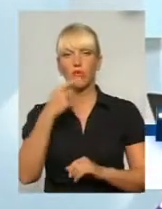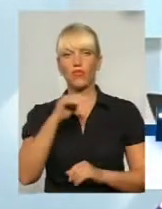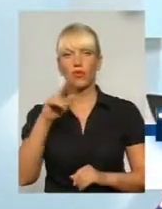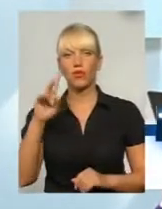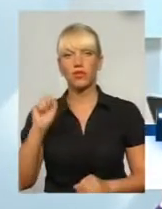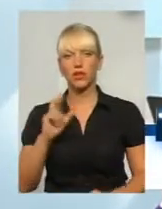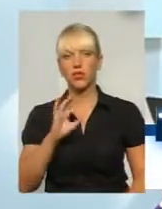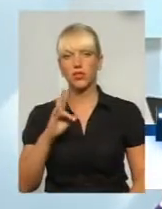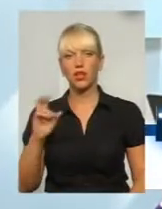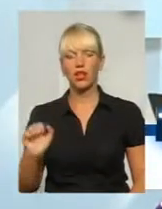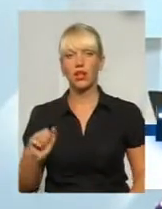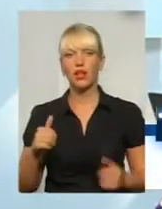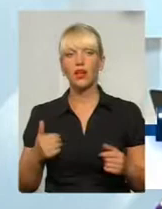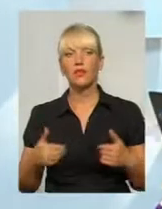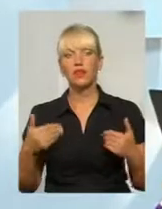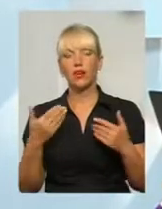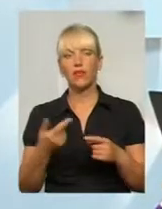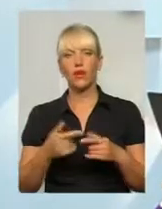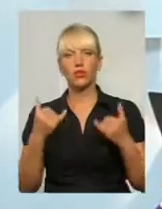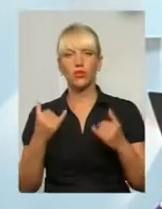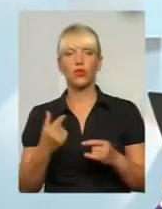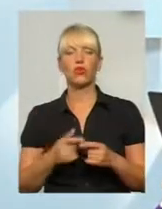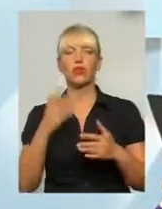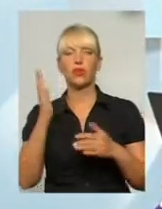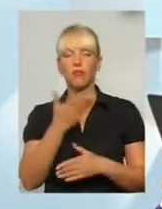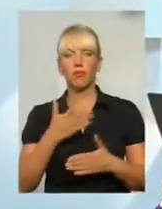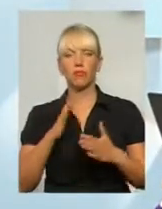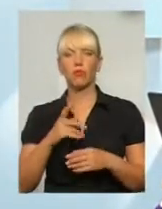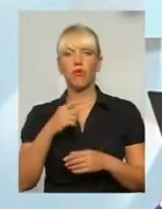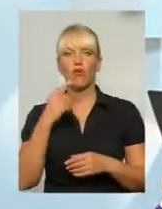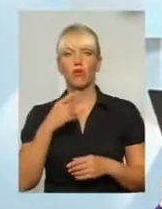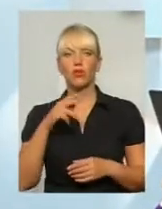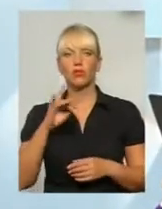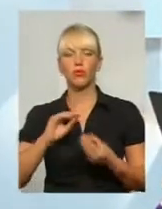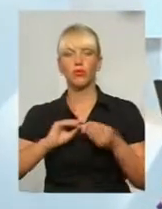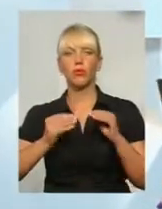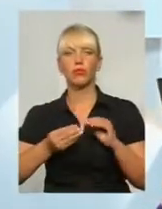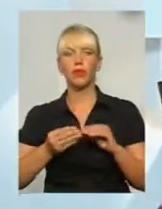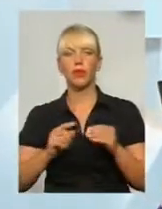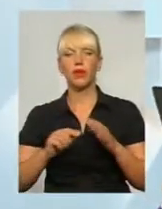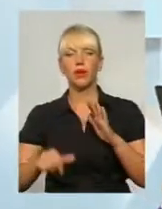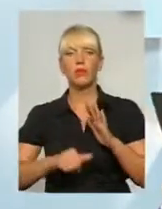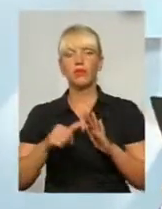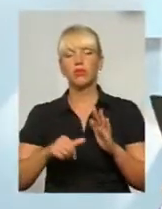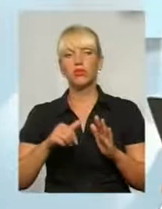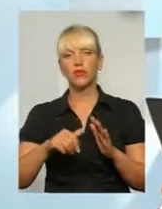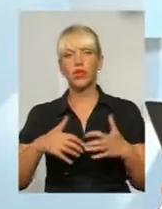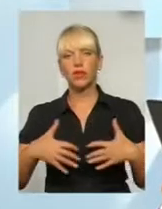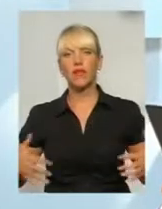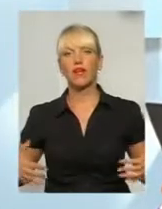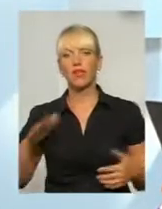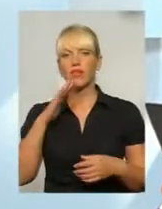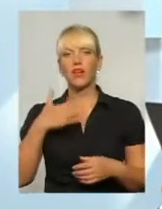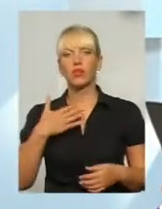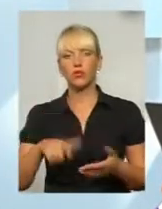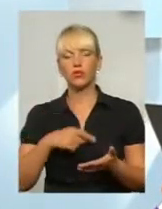мову Оксана Фіновська. Сьогодні вкотре у цій студії ми говоримо про проблеми безперетульних тварин нашого міста.